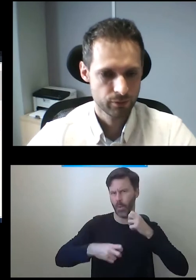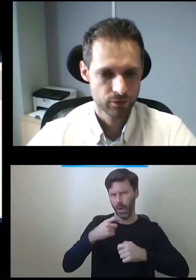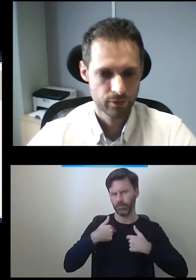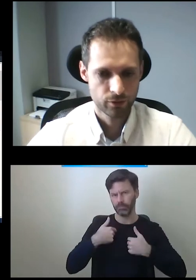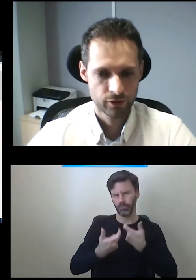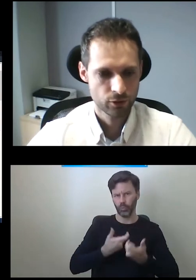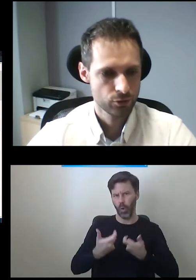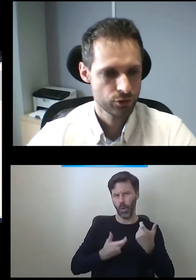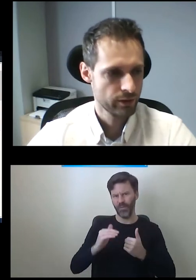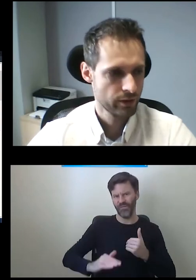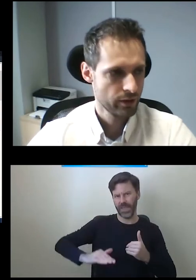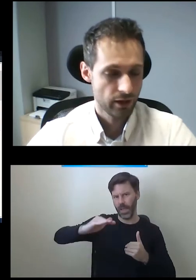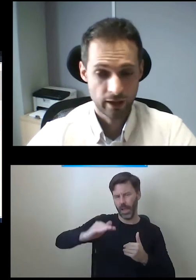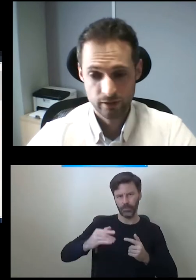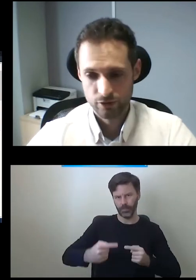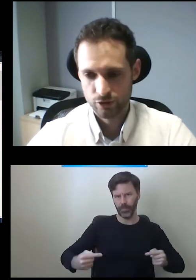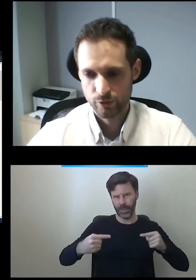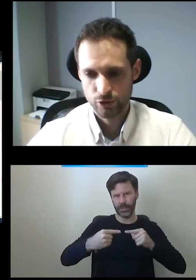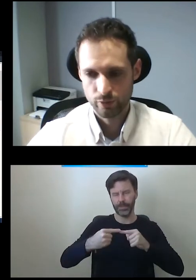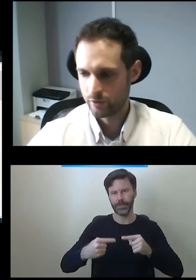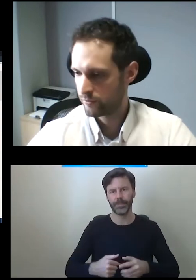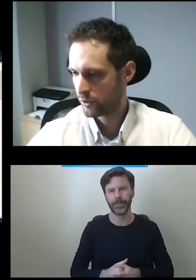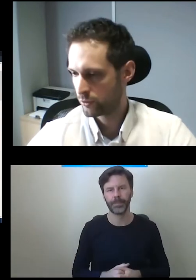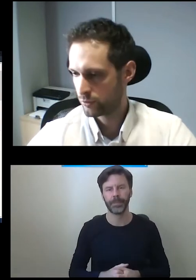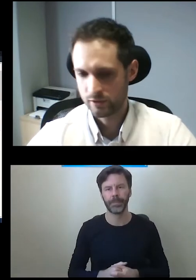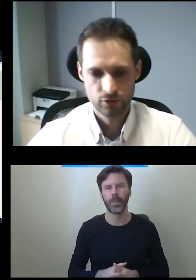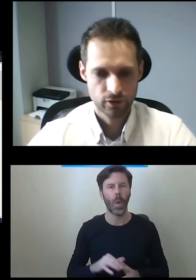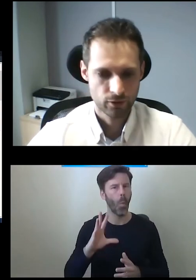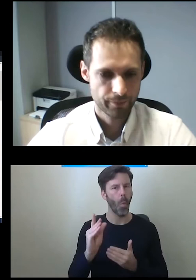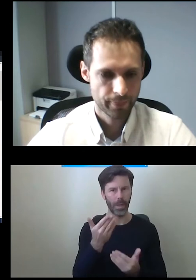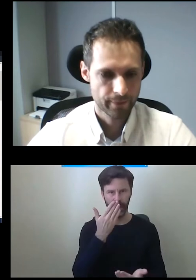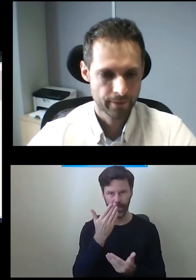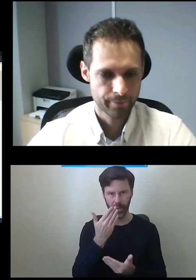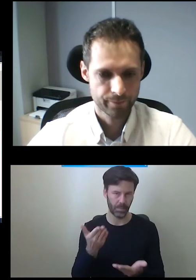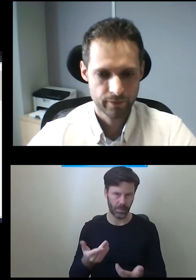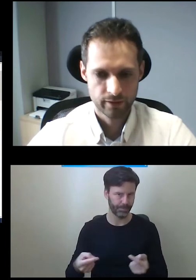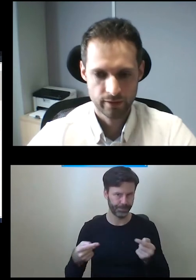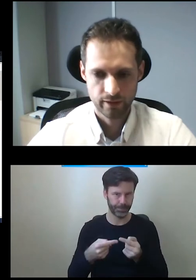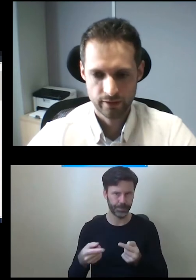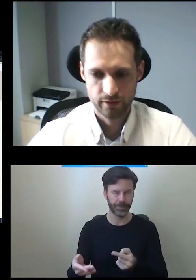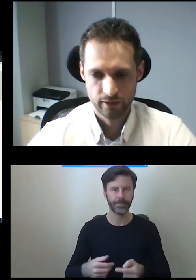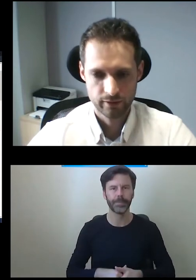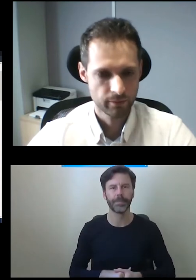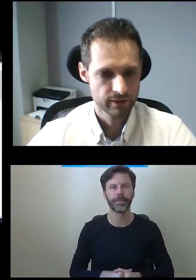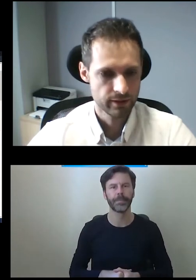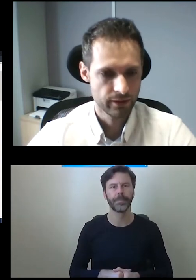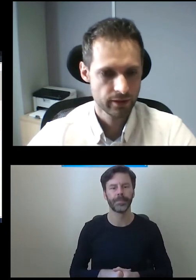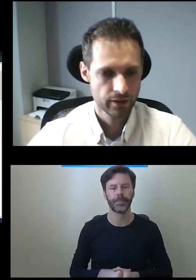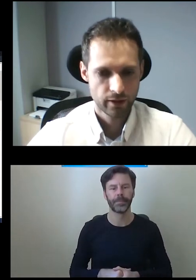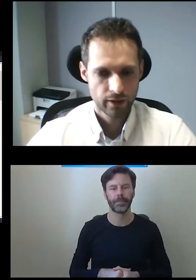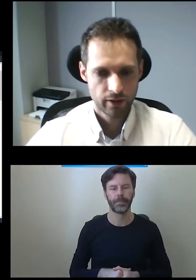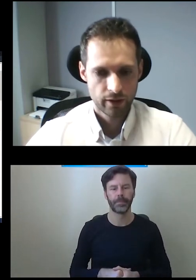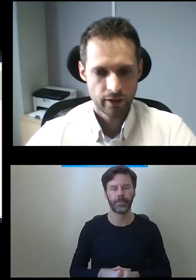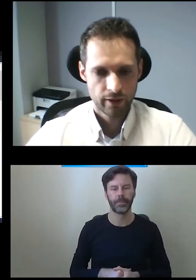spełnić, żeby one nie odchodziły, ani też nie szpeciły wyglądu zewnętrznego tej katedry, tej bazyliki.